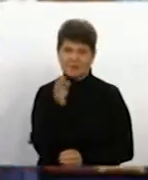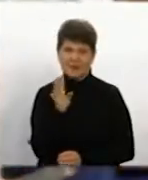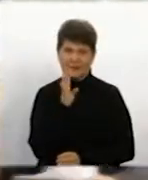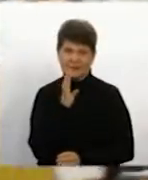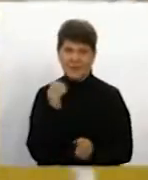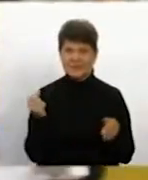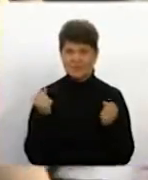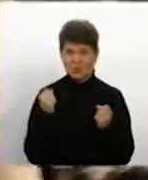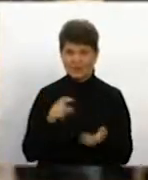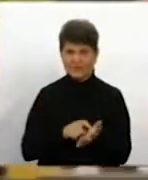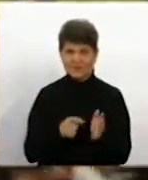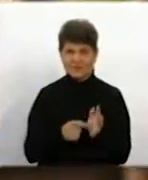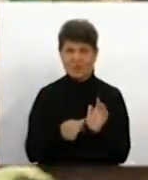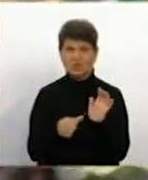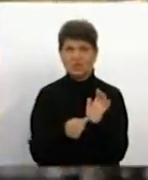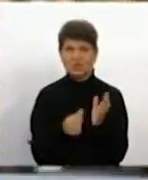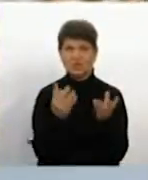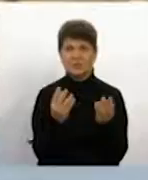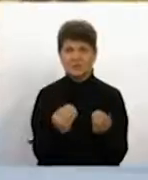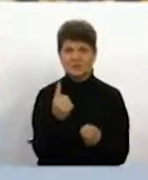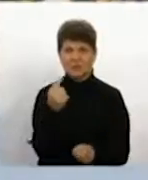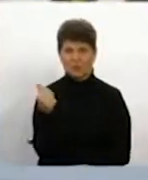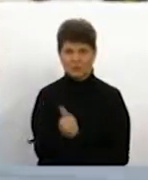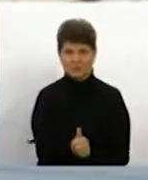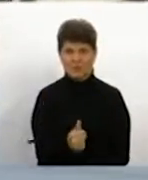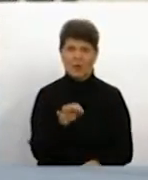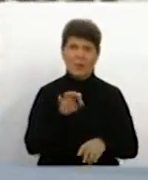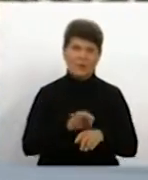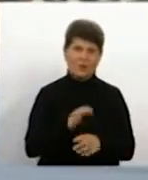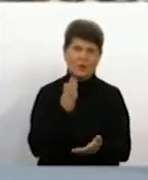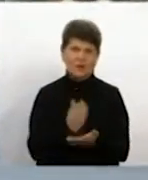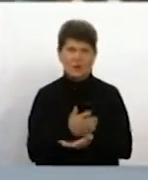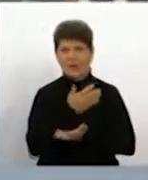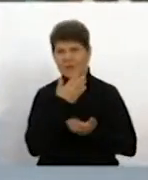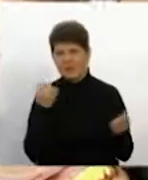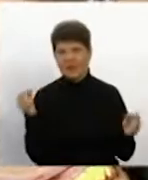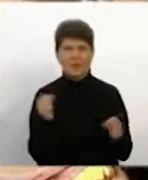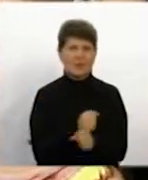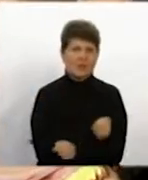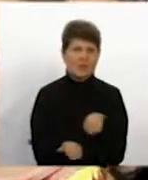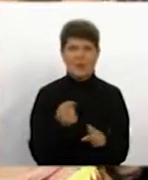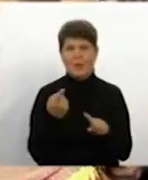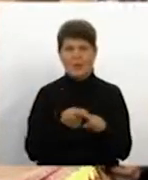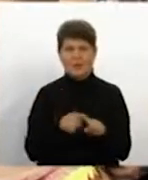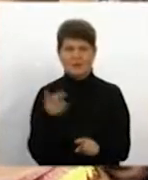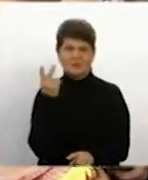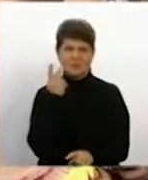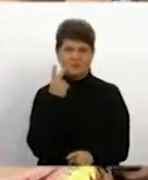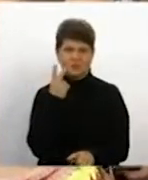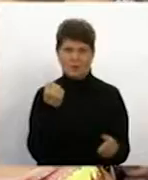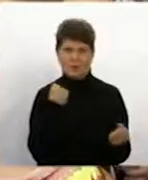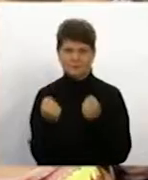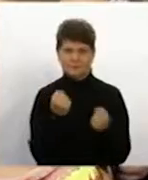спортивній залі проводять 6 днів на тиждень. Хвороби, хвороби, як Назара, травми. Все завжди в залі.